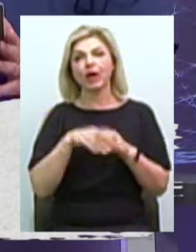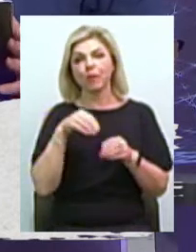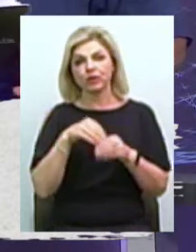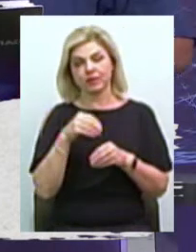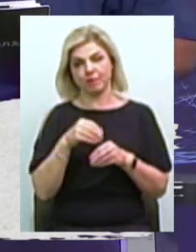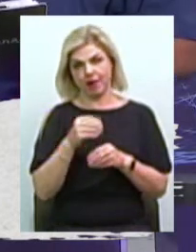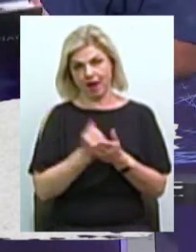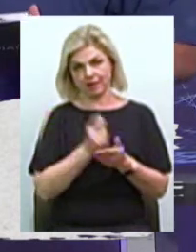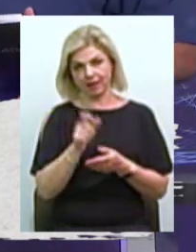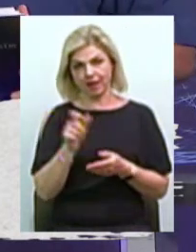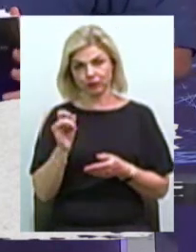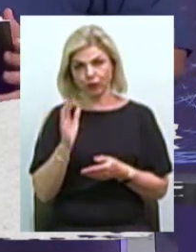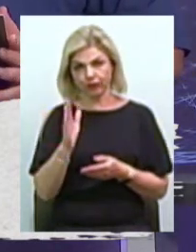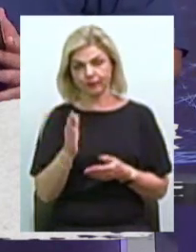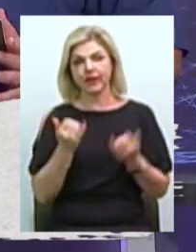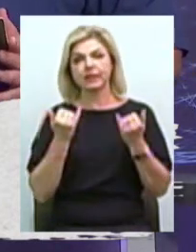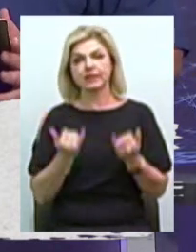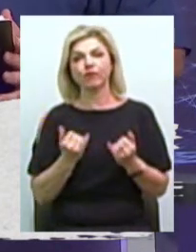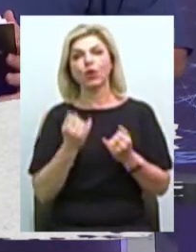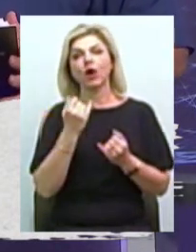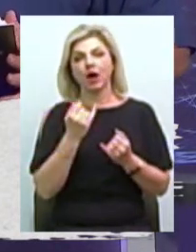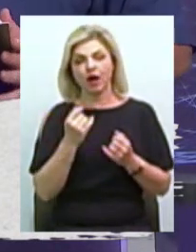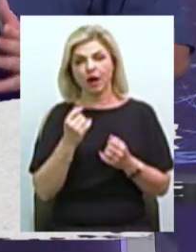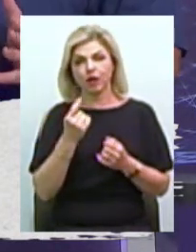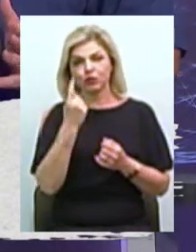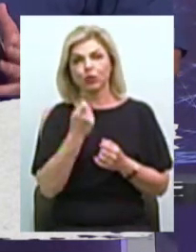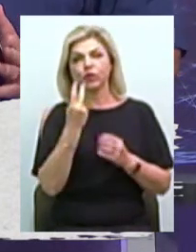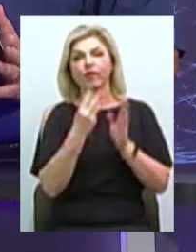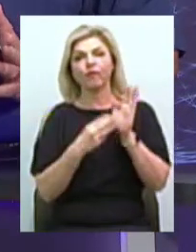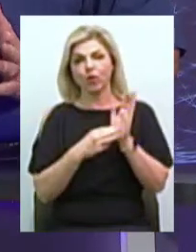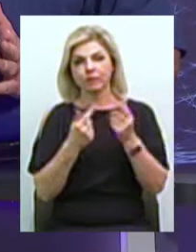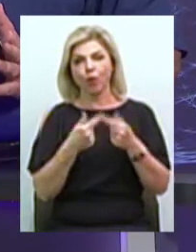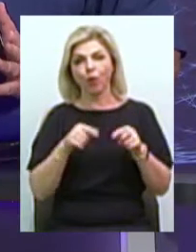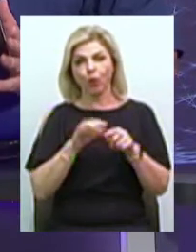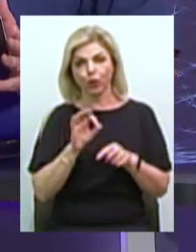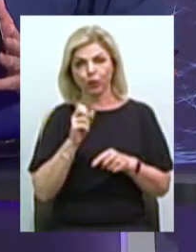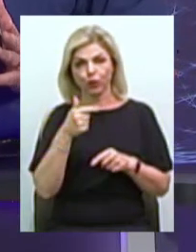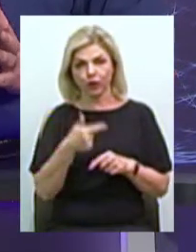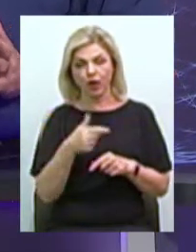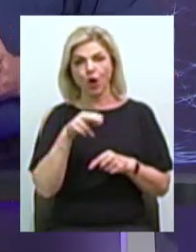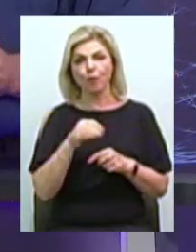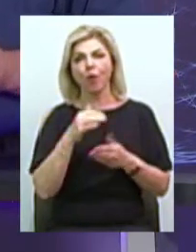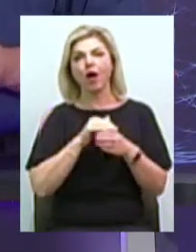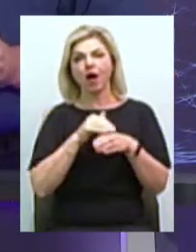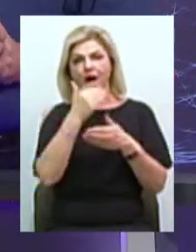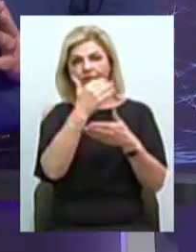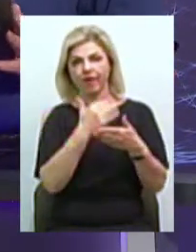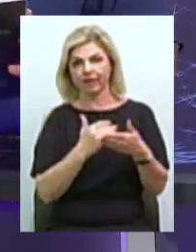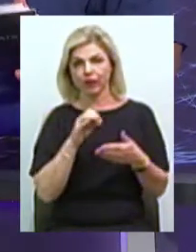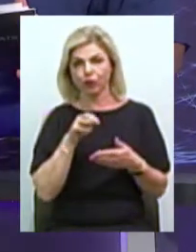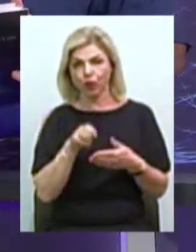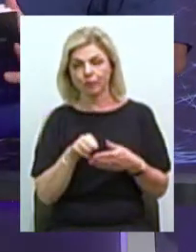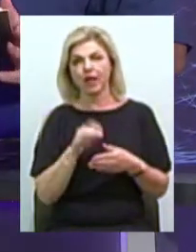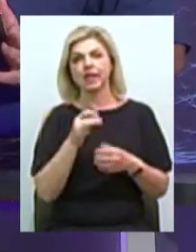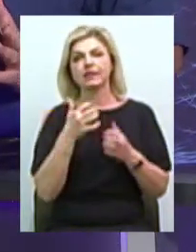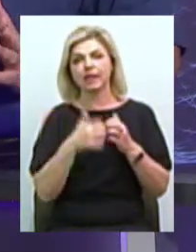починаємо знайомство з кандидатами По 128 округу Ми йдемо за алфавітом Всередині